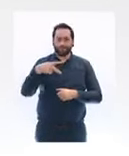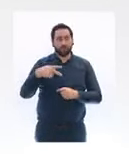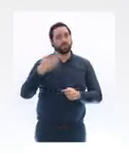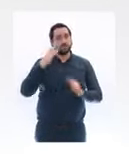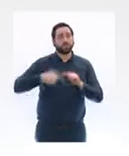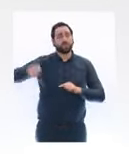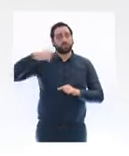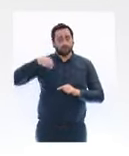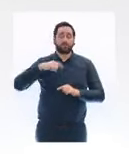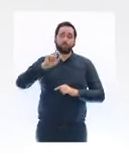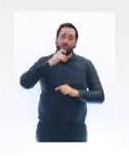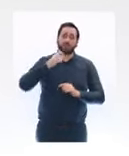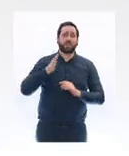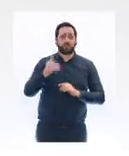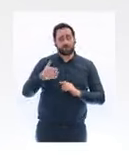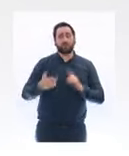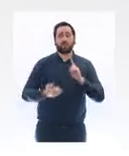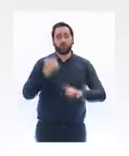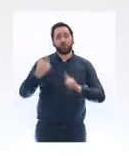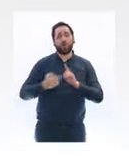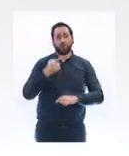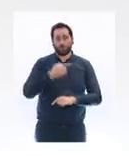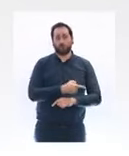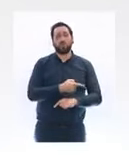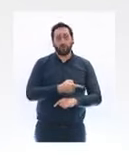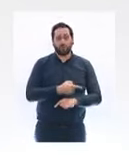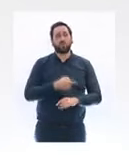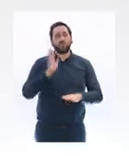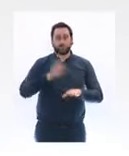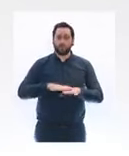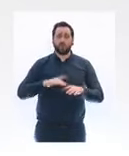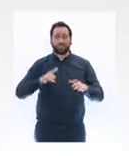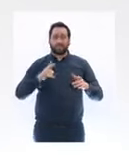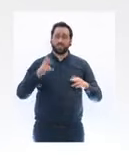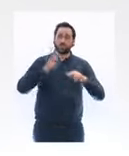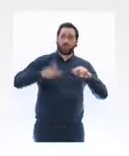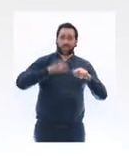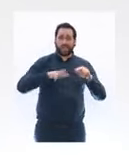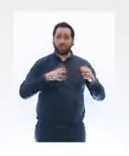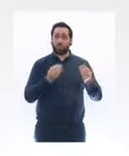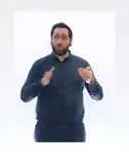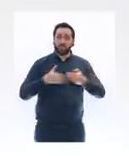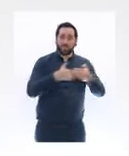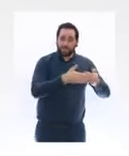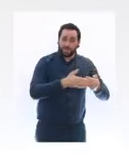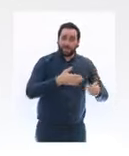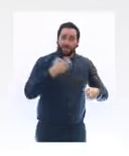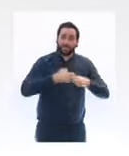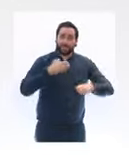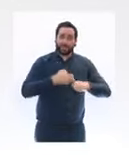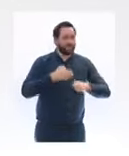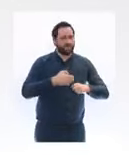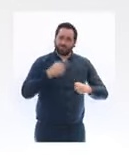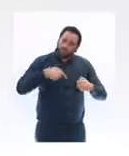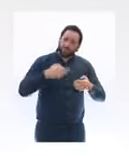dernier lors du premier confinement où nous avons eu de grandes difficultés à maintenir les chantiers ouverts, nous avons tiré les leçons de ce qui s'est